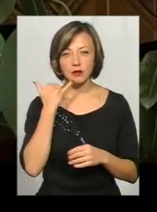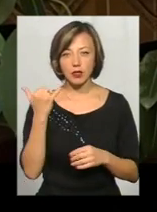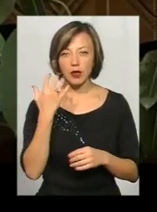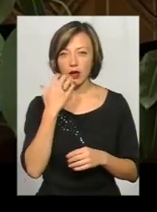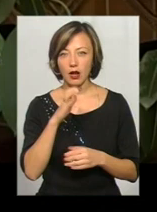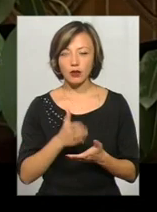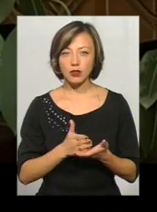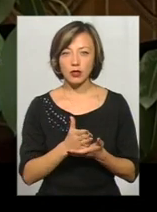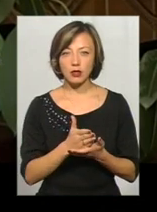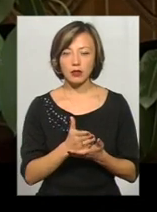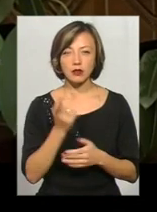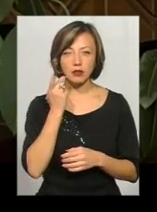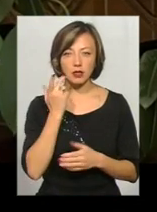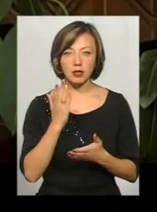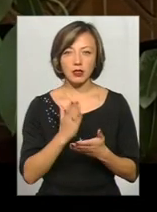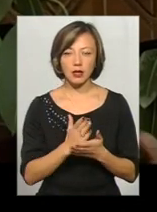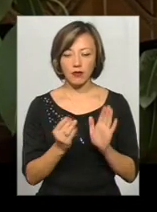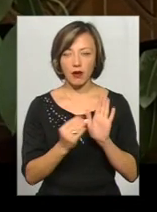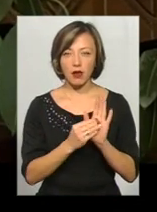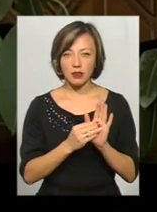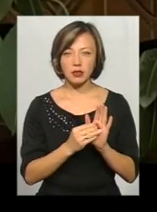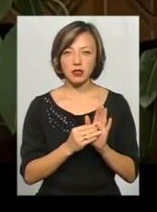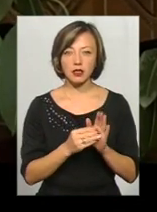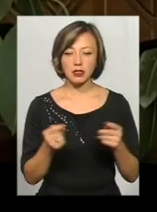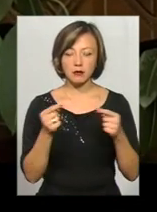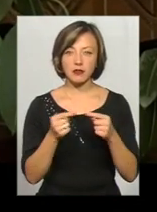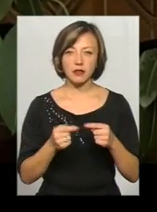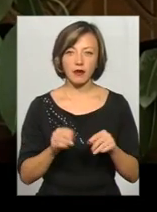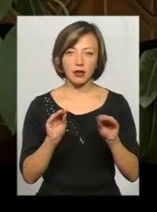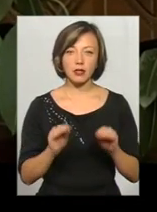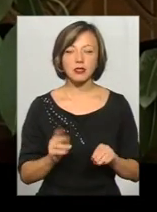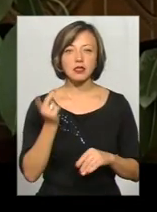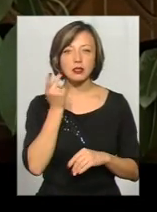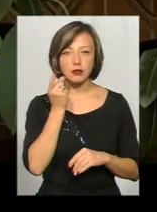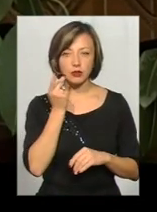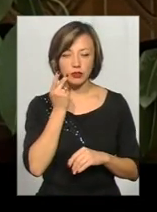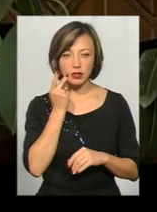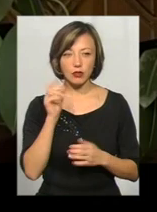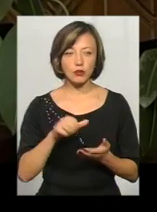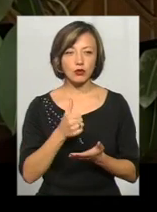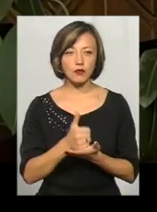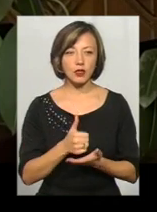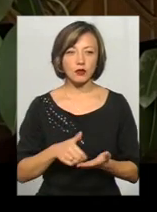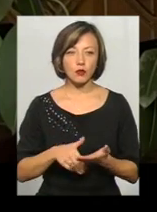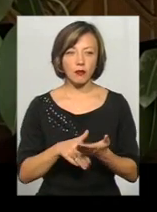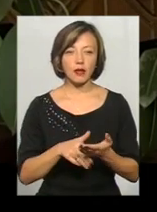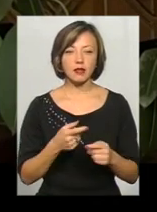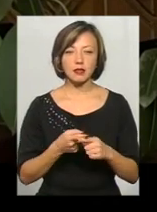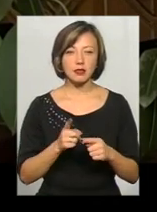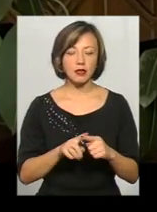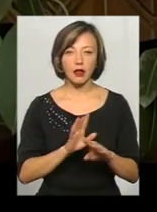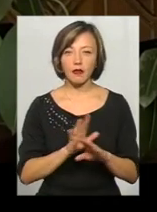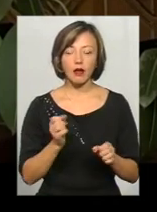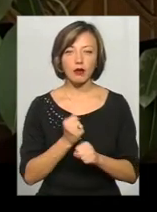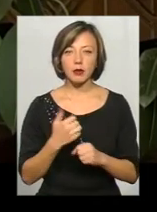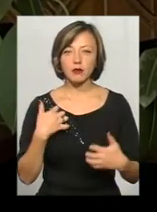на гарячу лінію, яка, як правило, є там вказана, і вже співставляти дані. Тобто завжди основний інструмент, це не робити